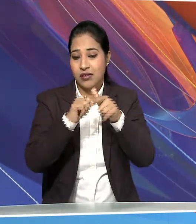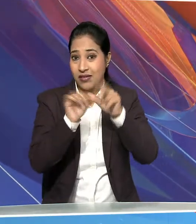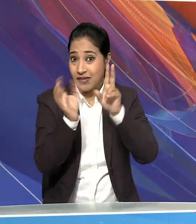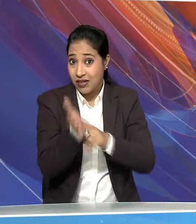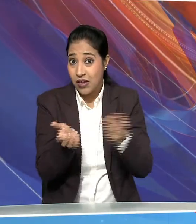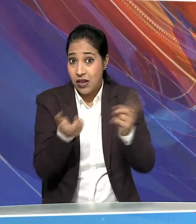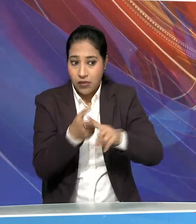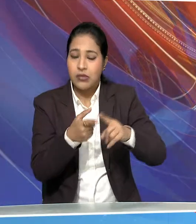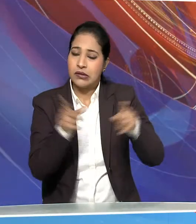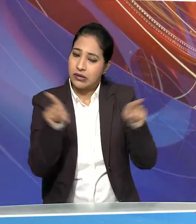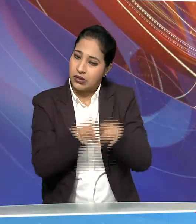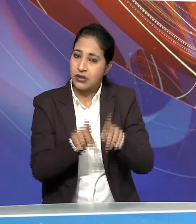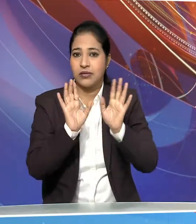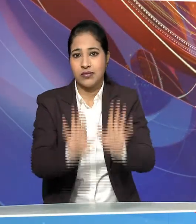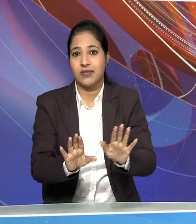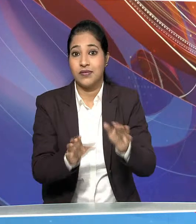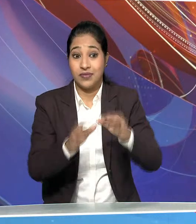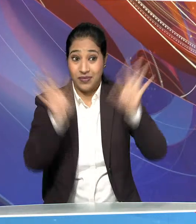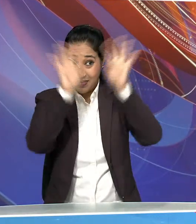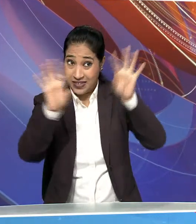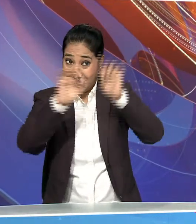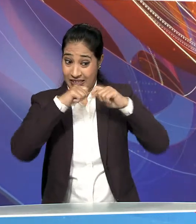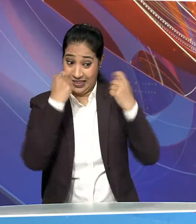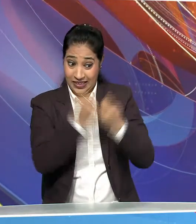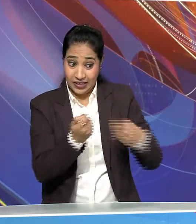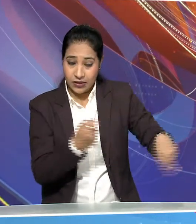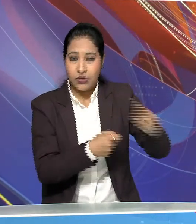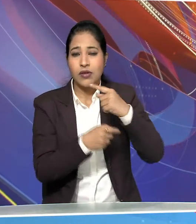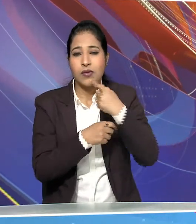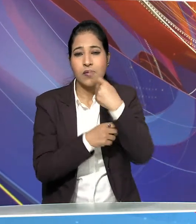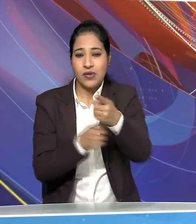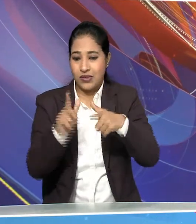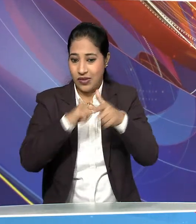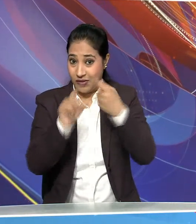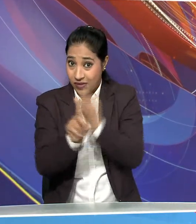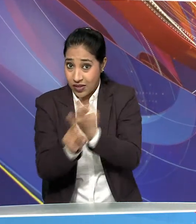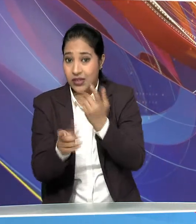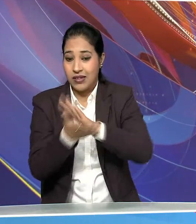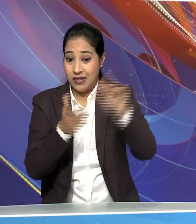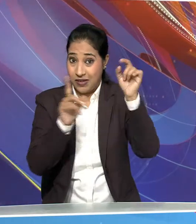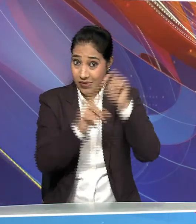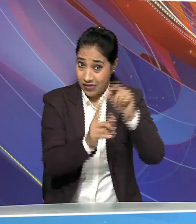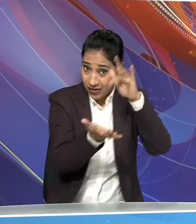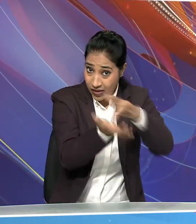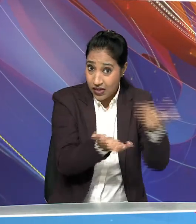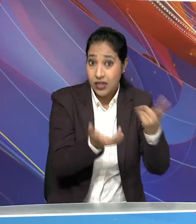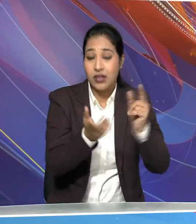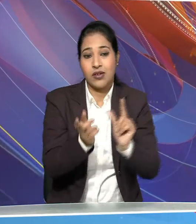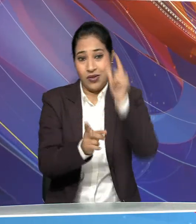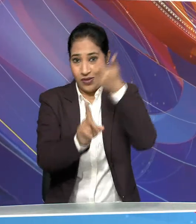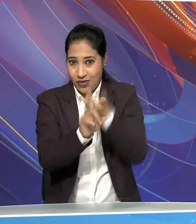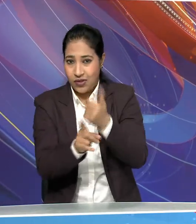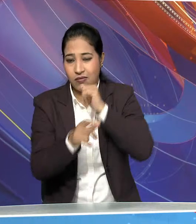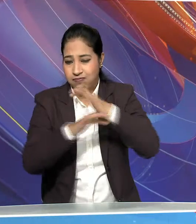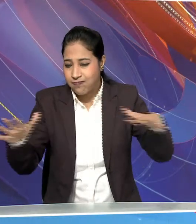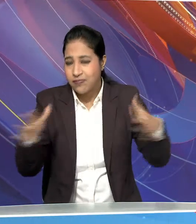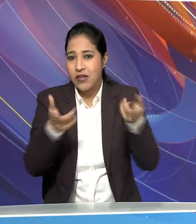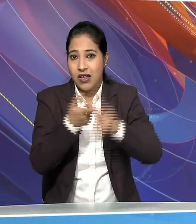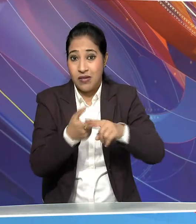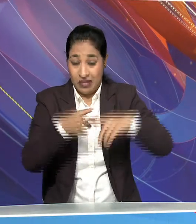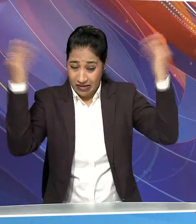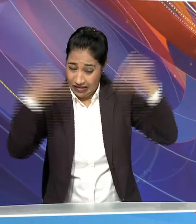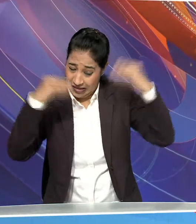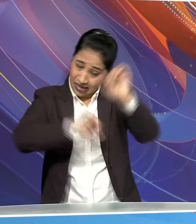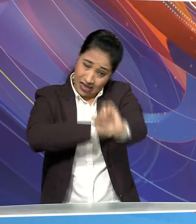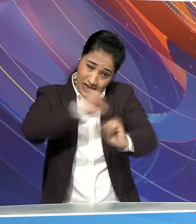ज़ारी रहेगा मौसम विभाग ने दोरान जमु कश्मीर हे माचल प्रदेश उत्रा खंड में भारी बारिश का